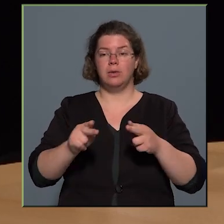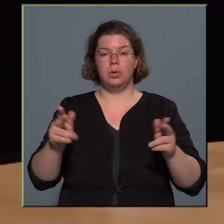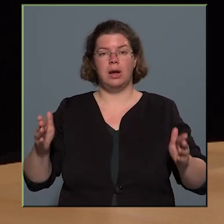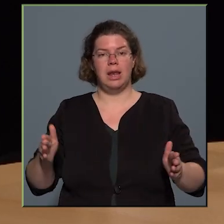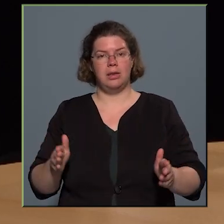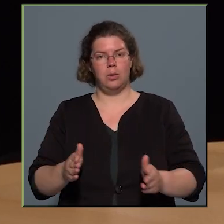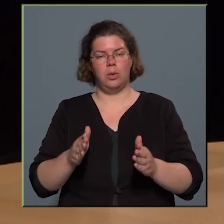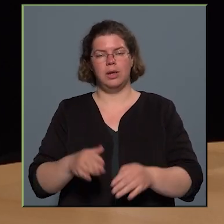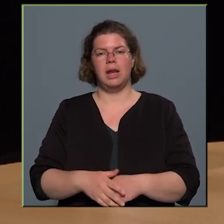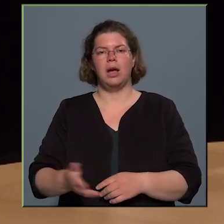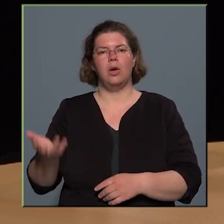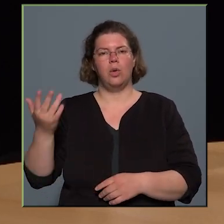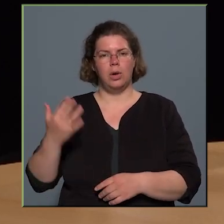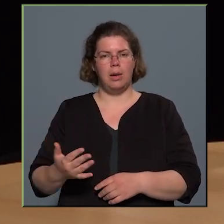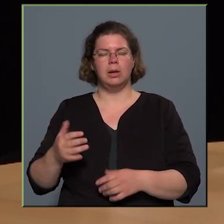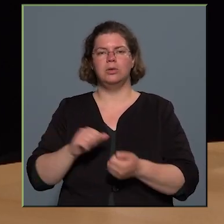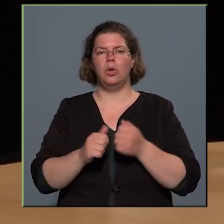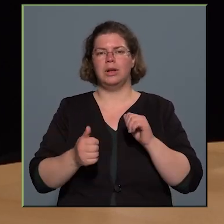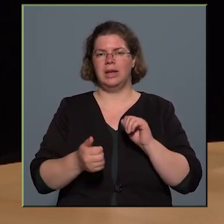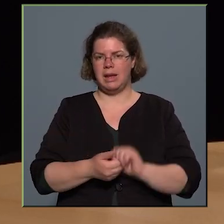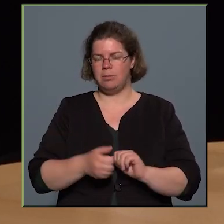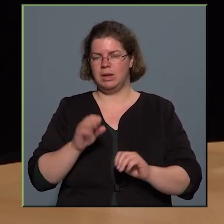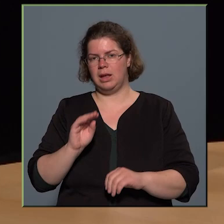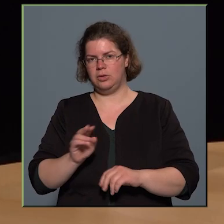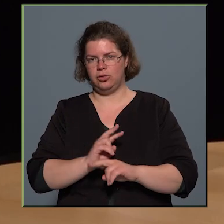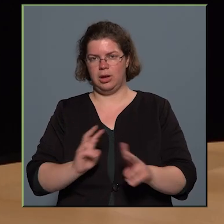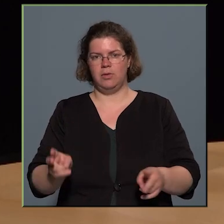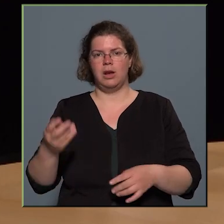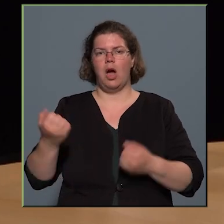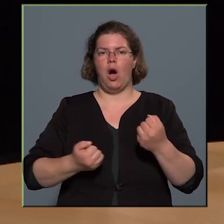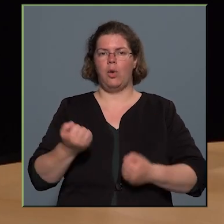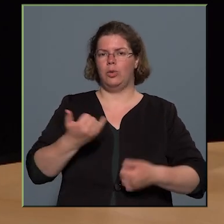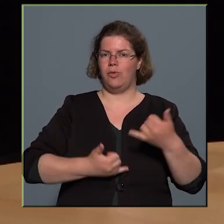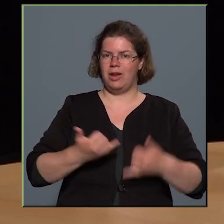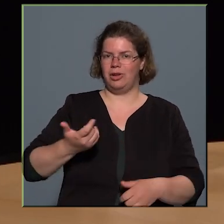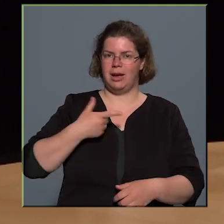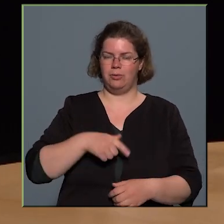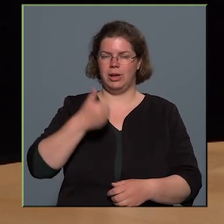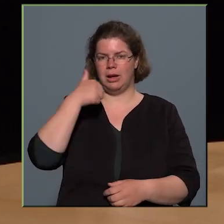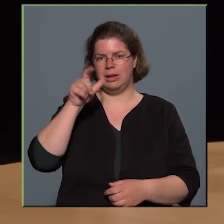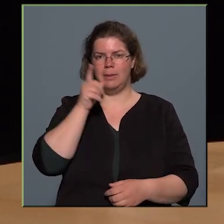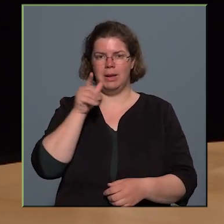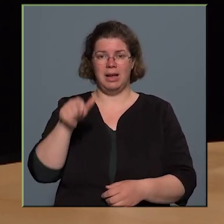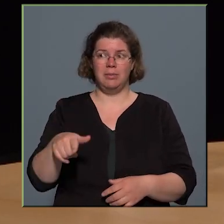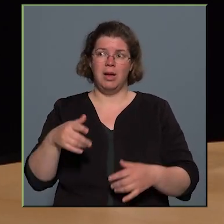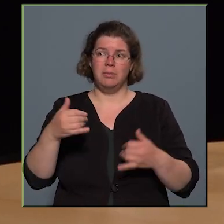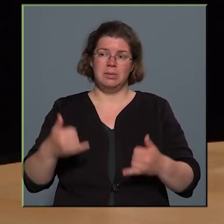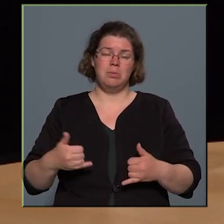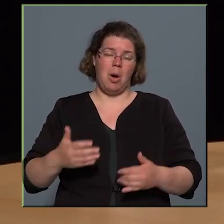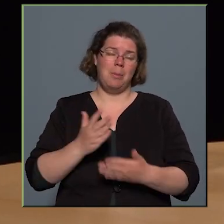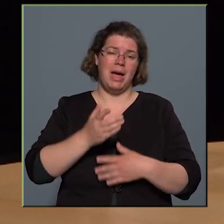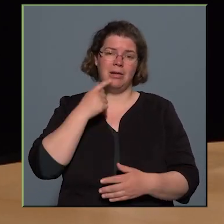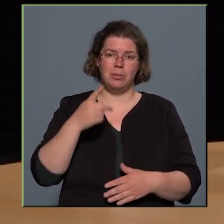ezek egyébként korábban, ezeknek történelmi jelensége van, itt autóversenyeket rendeztek a népligetben, amely nyilván ma már azt mondjuk, hogy egy